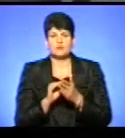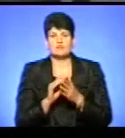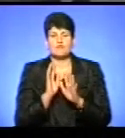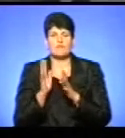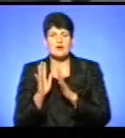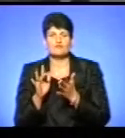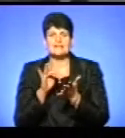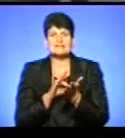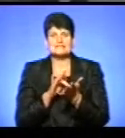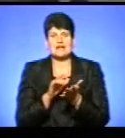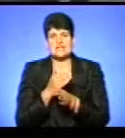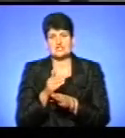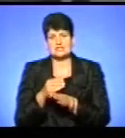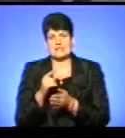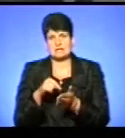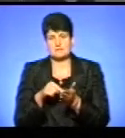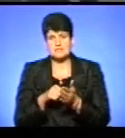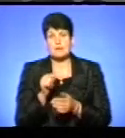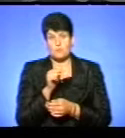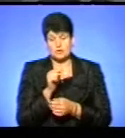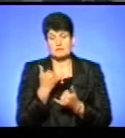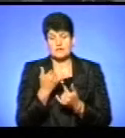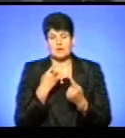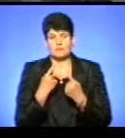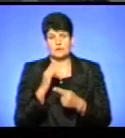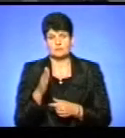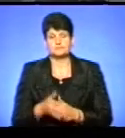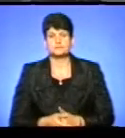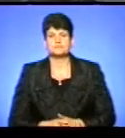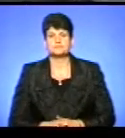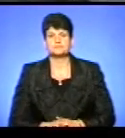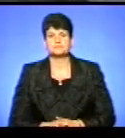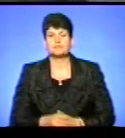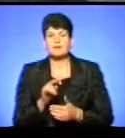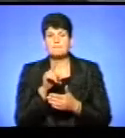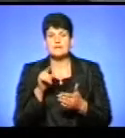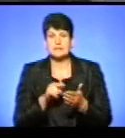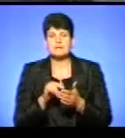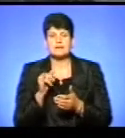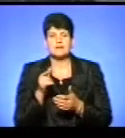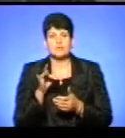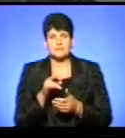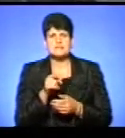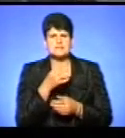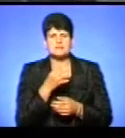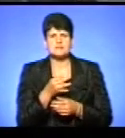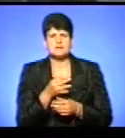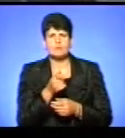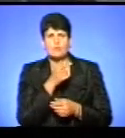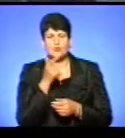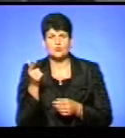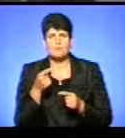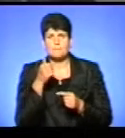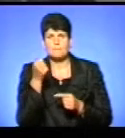та центральніх частинах міста. Саме про них ми зараз з вами поговоримо. Питання до ігра. Скажіть, будь ласка, протягом поточного періоду